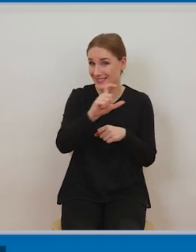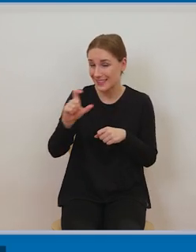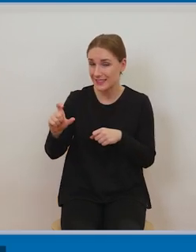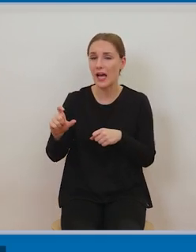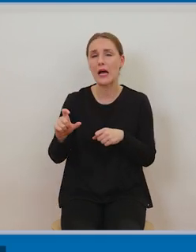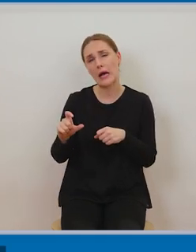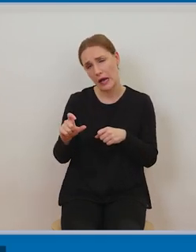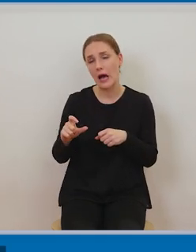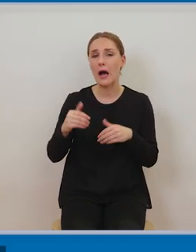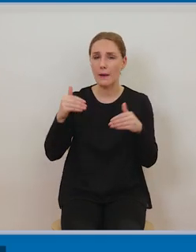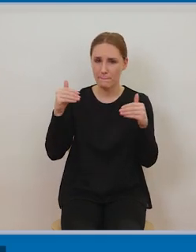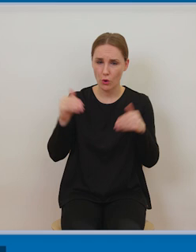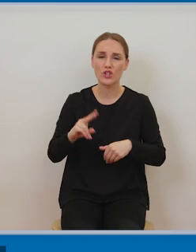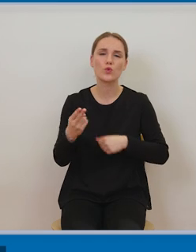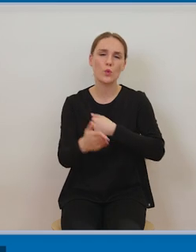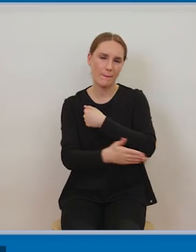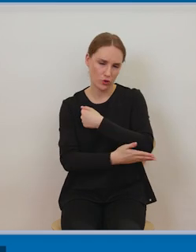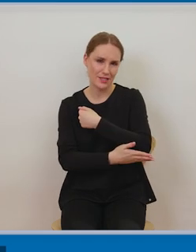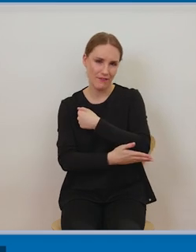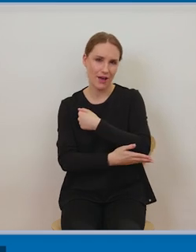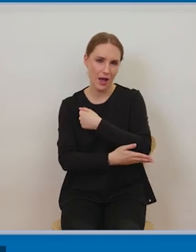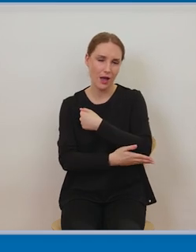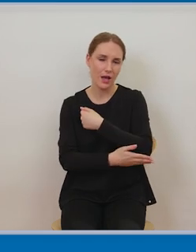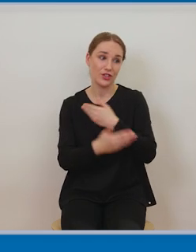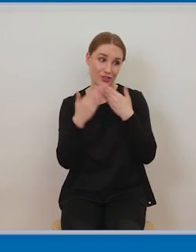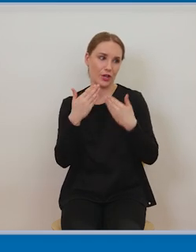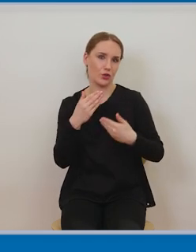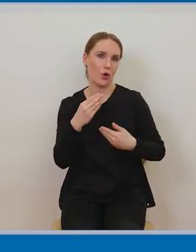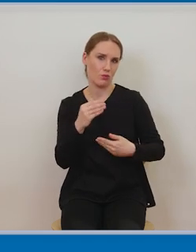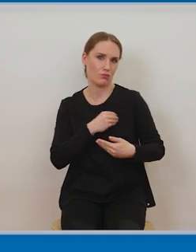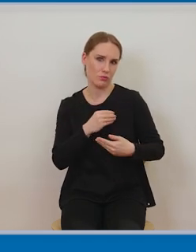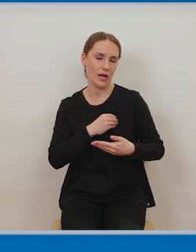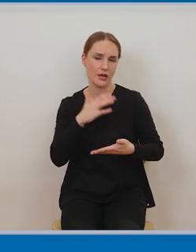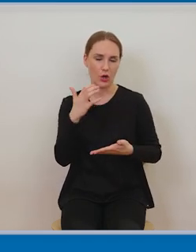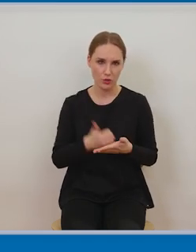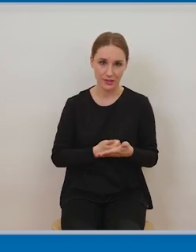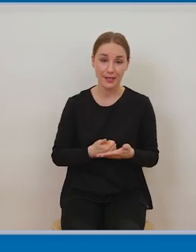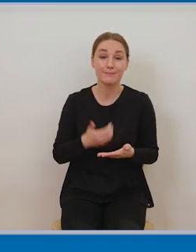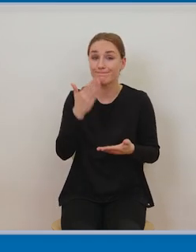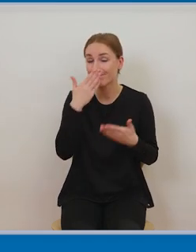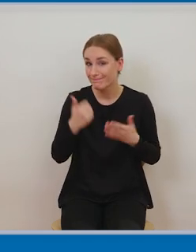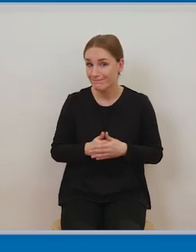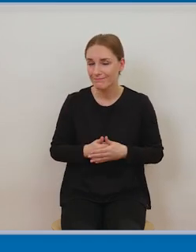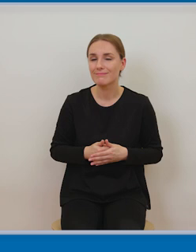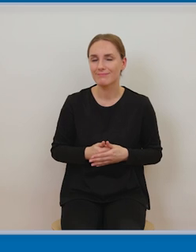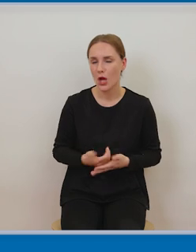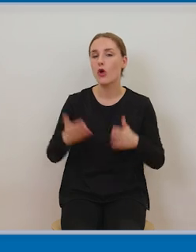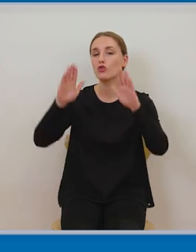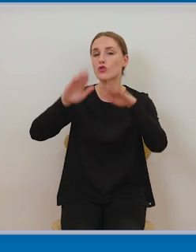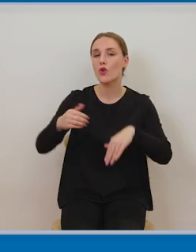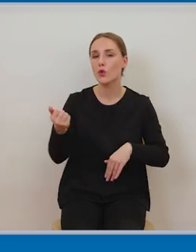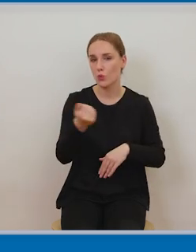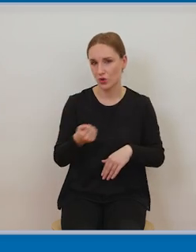reasumując te wszystkie rzeczy które powiedzieliśmy jeśli chodzi o takie ogólne zasady chciałyśmy podkreślić właśnie